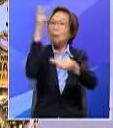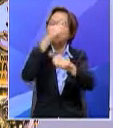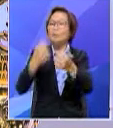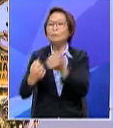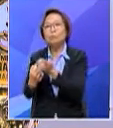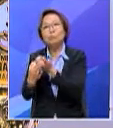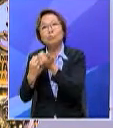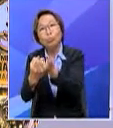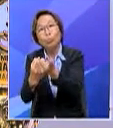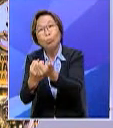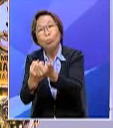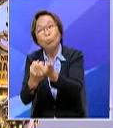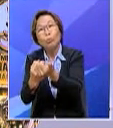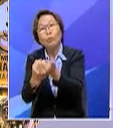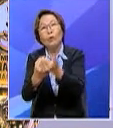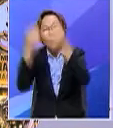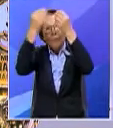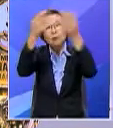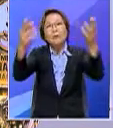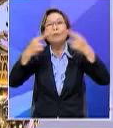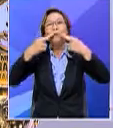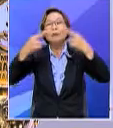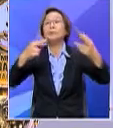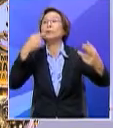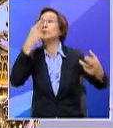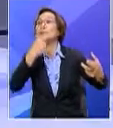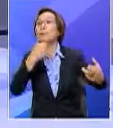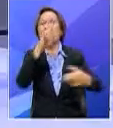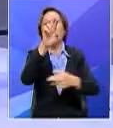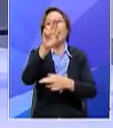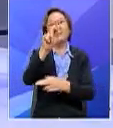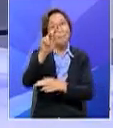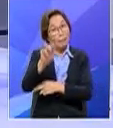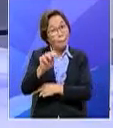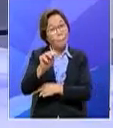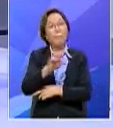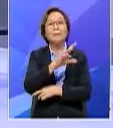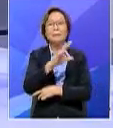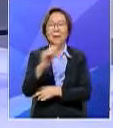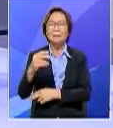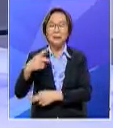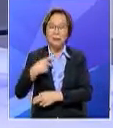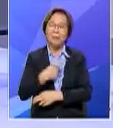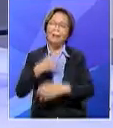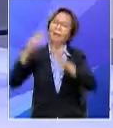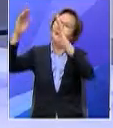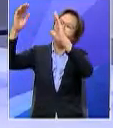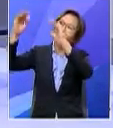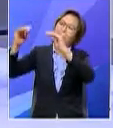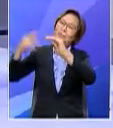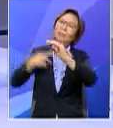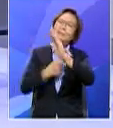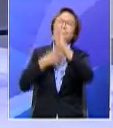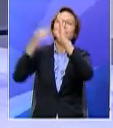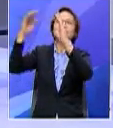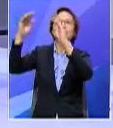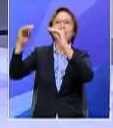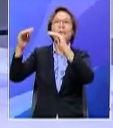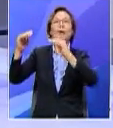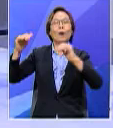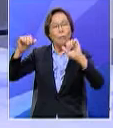dokongan penyiar rasminya ialah RTM dan kita berharap kita boleh